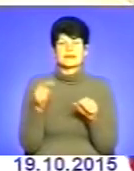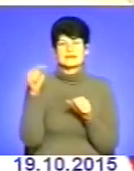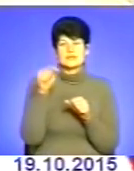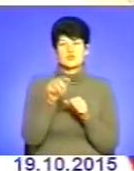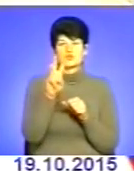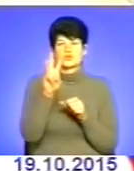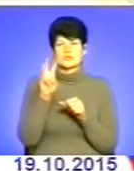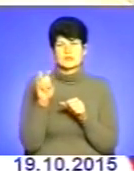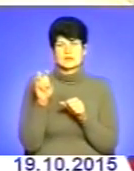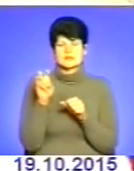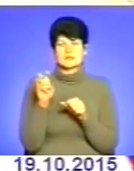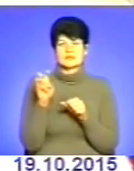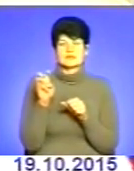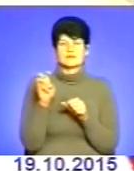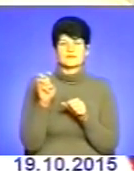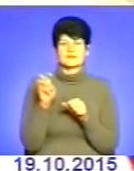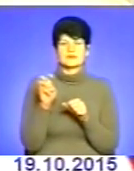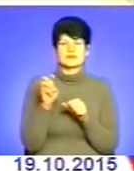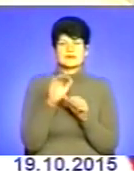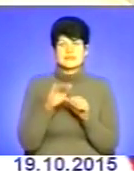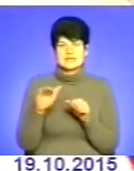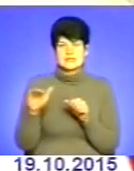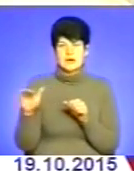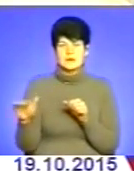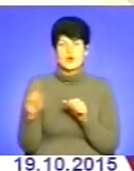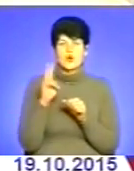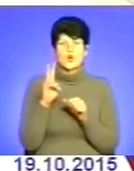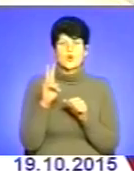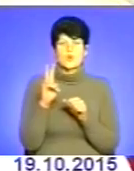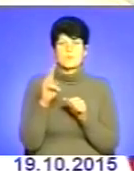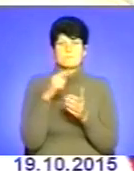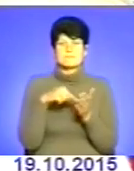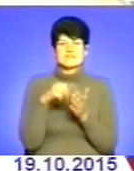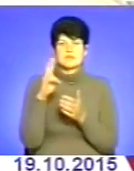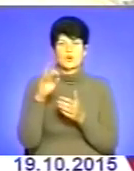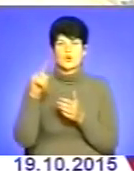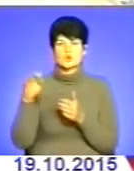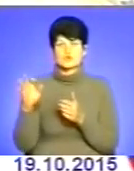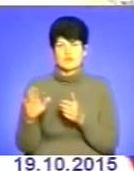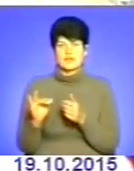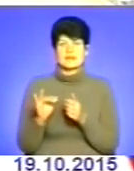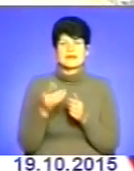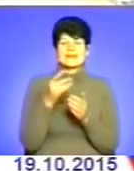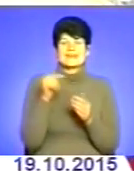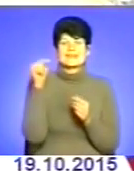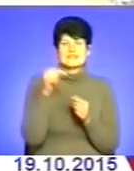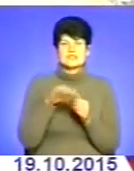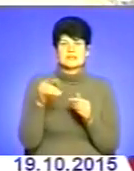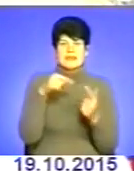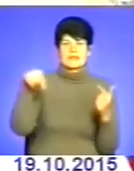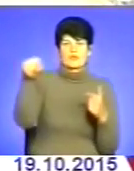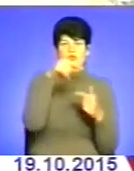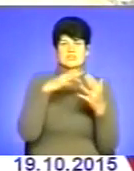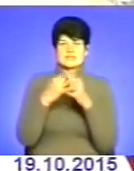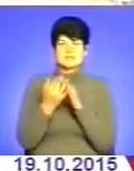дітям міста Козове і тисячі дітей навколишніх сіл